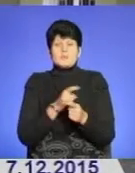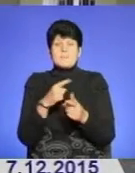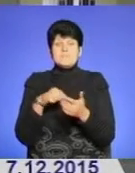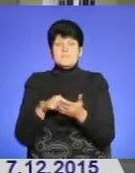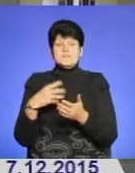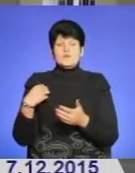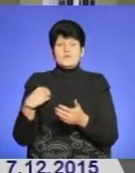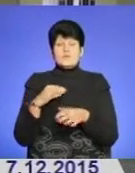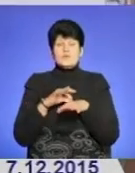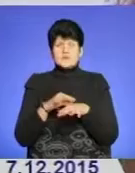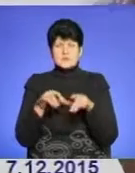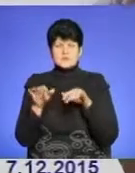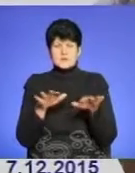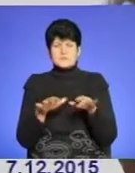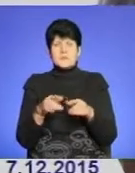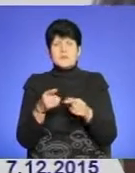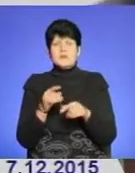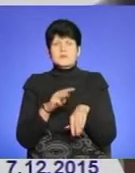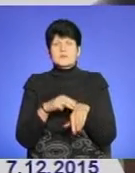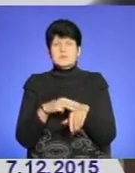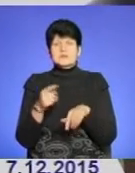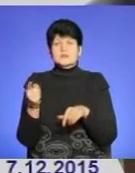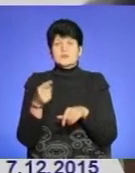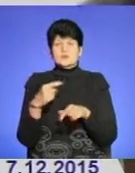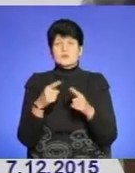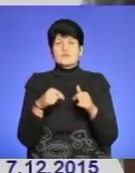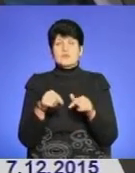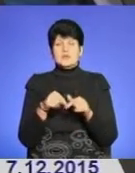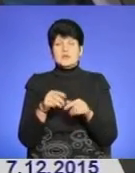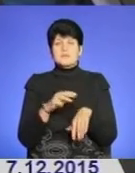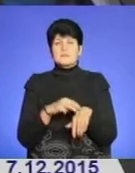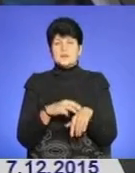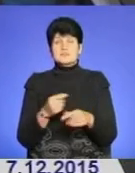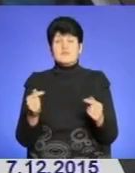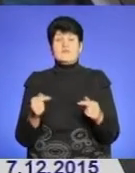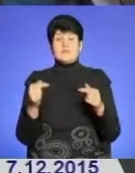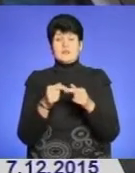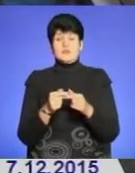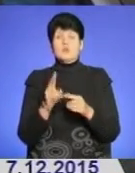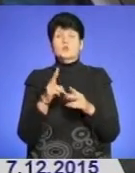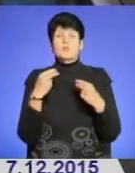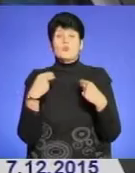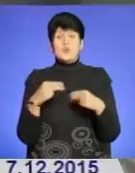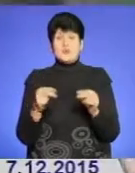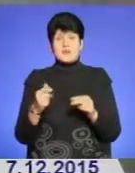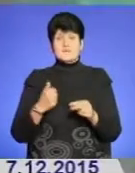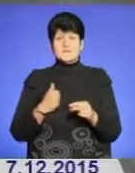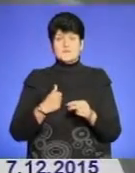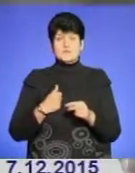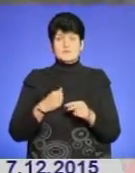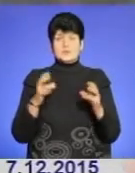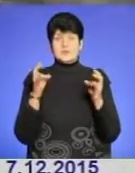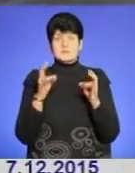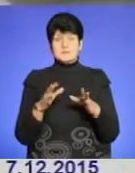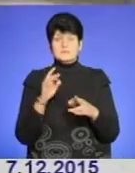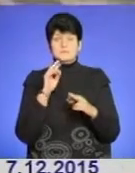слідчо-оперативними заходами поліцейські Тернопільського відділу поліції встановили підозжуваних, які збули військовим небезпечний сурогат.